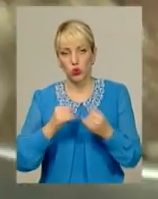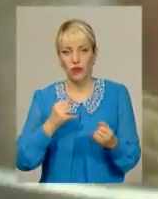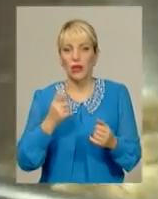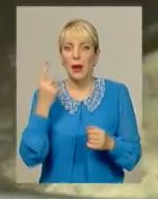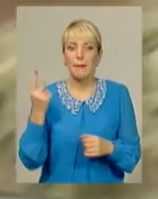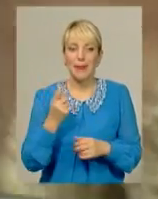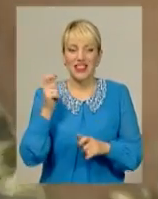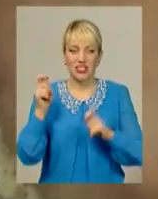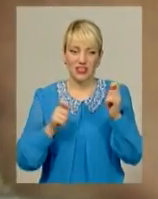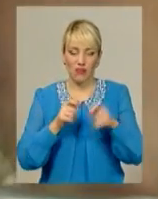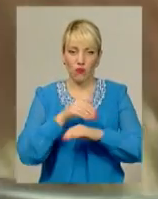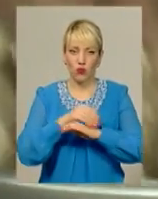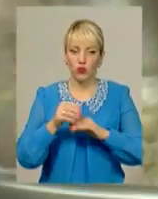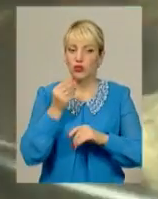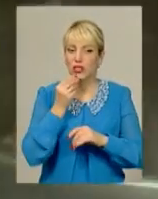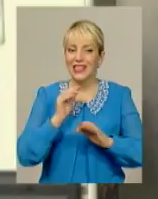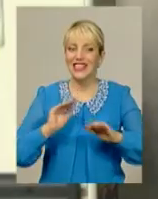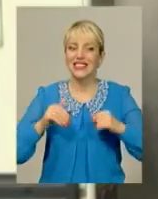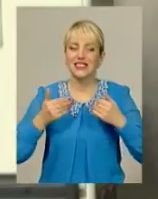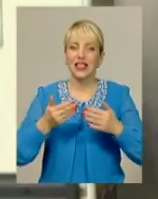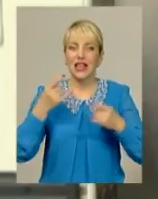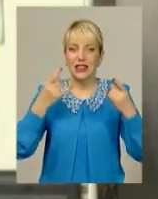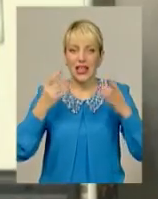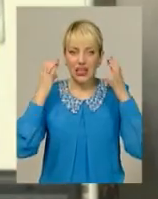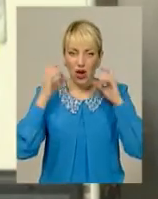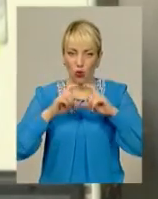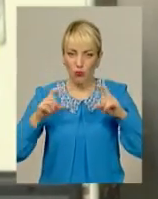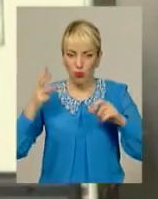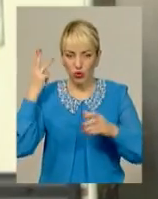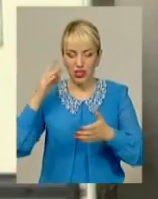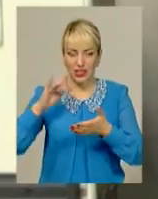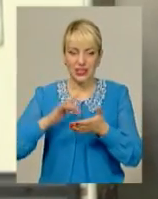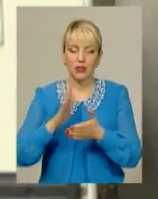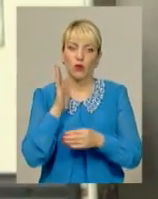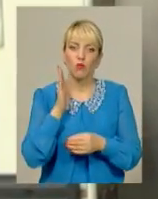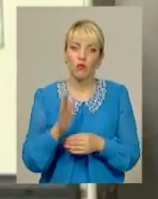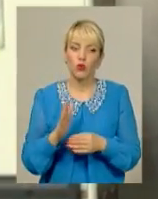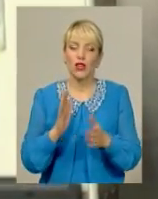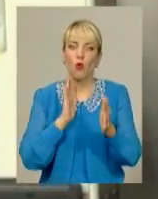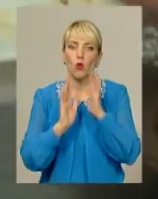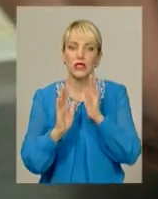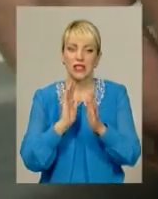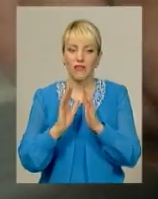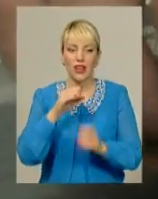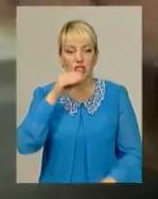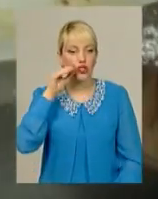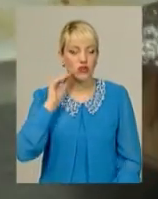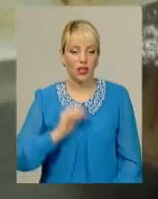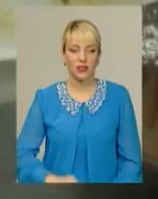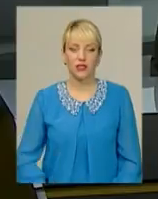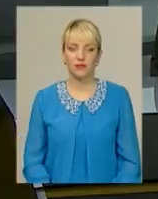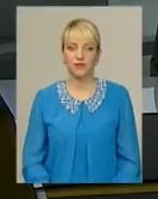фестиваль вуличної їжі, ініційований нашою телерадіокомпанією «Поділля-Центр», відбудеться у сквері імені Тараса Шевченка.